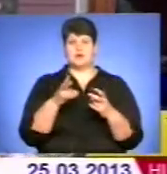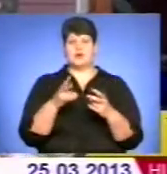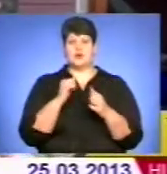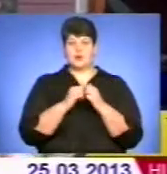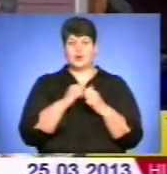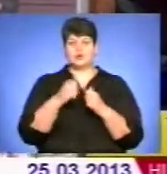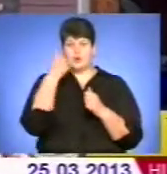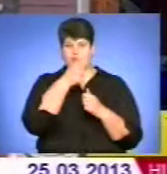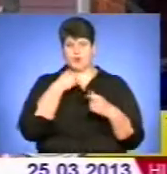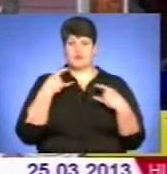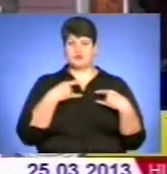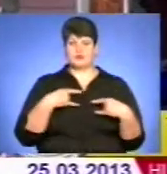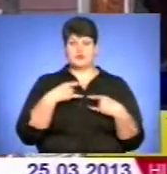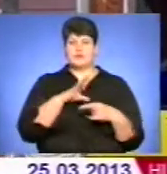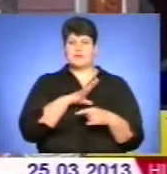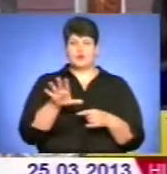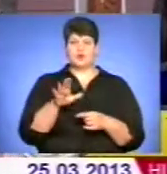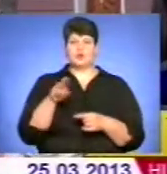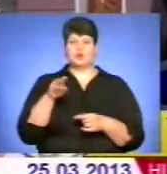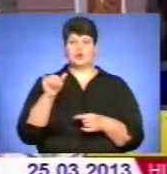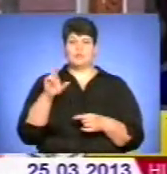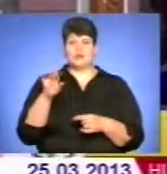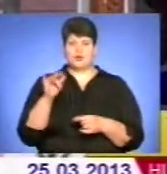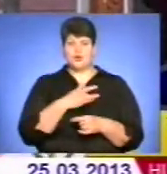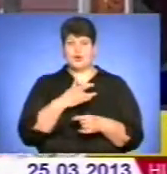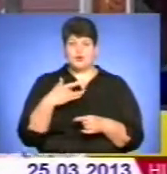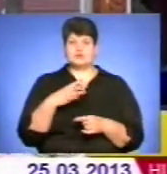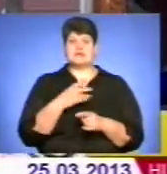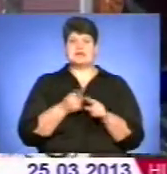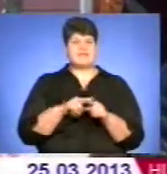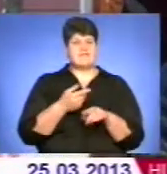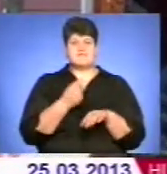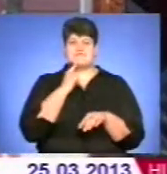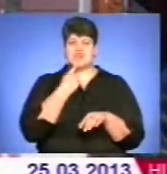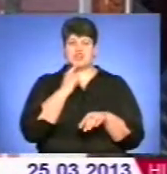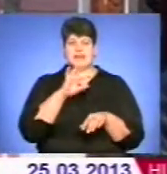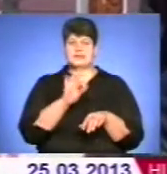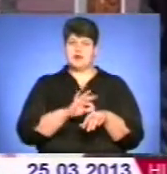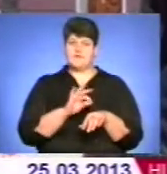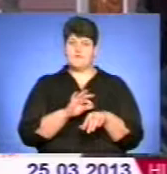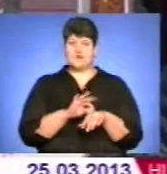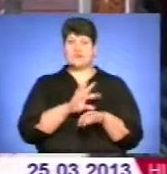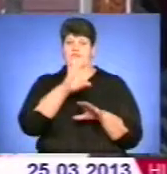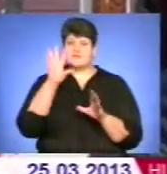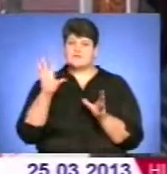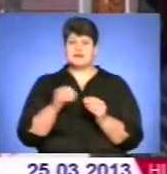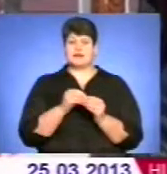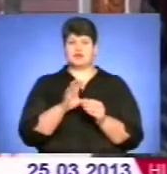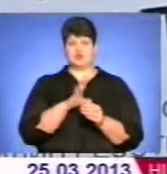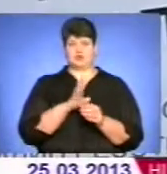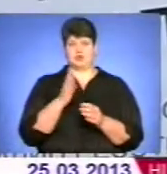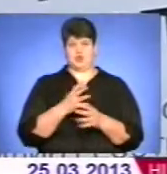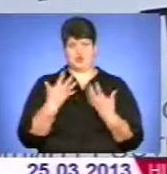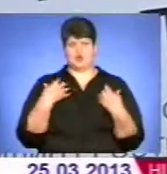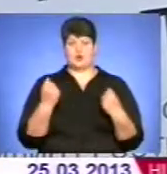рентген, щоб не було туберкульозу, бо це важке захворювання, і взагалі, щоб бути здоровим.